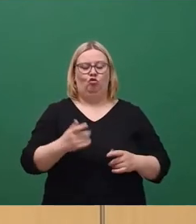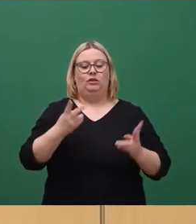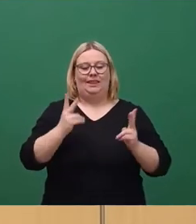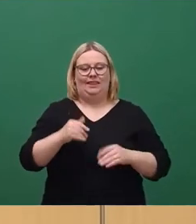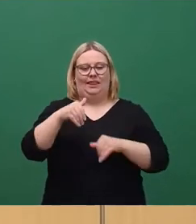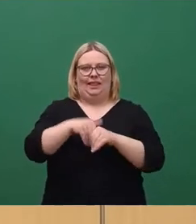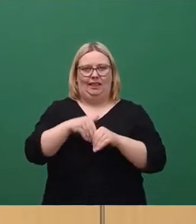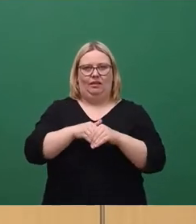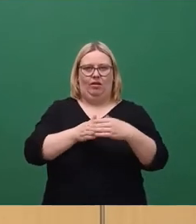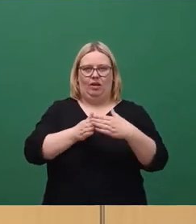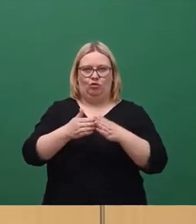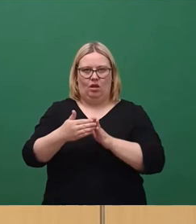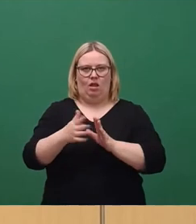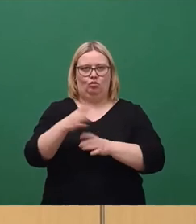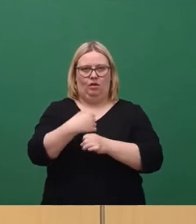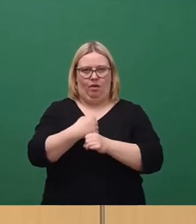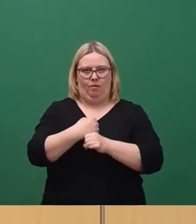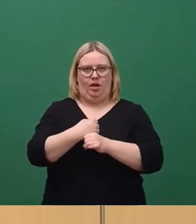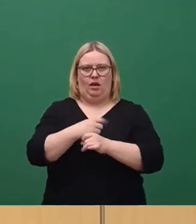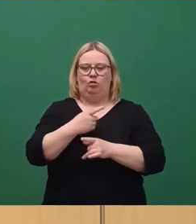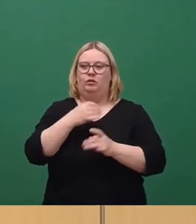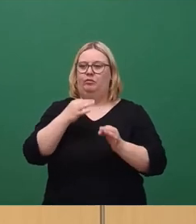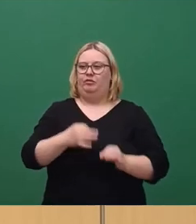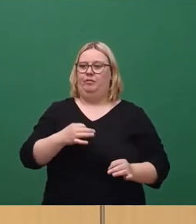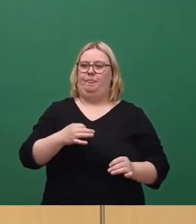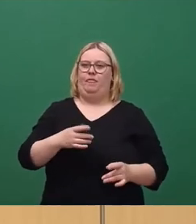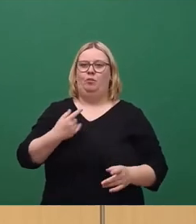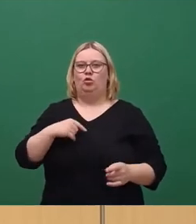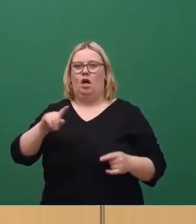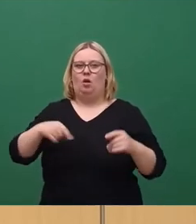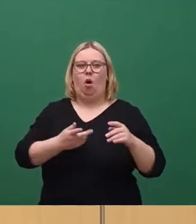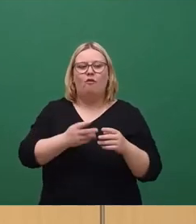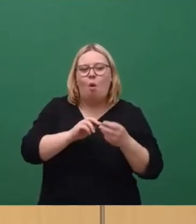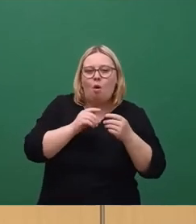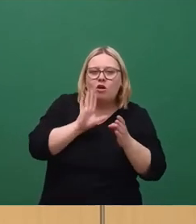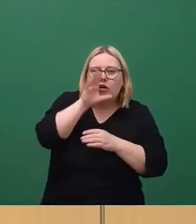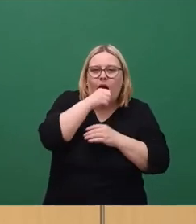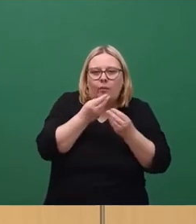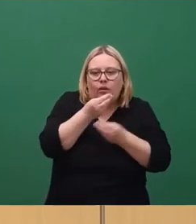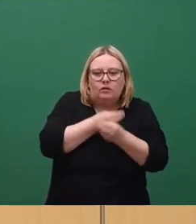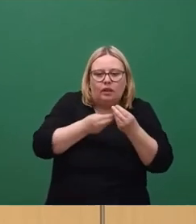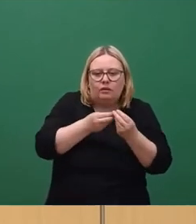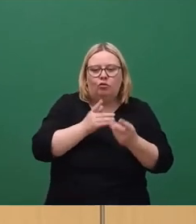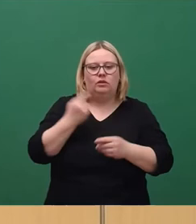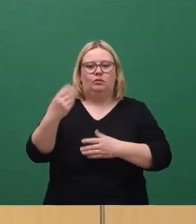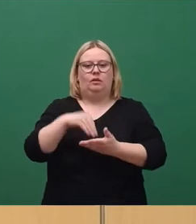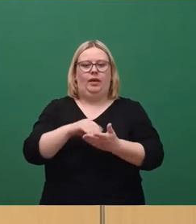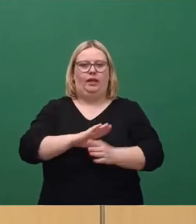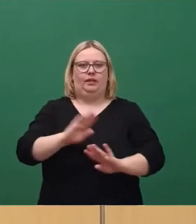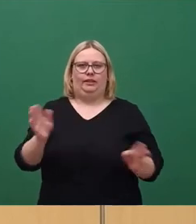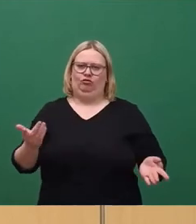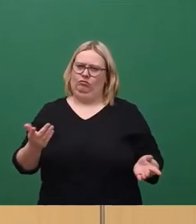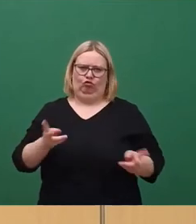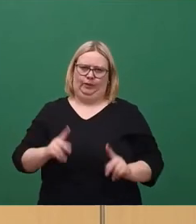Zusammenarbeit wird auch nicht plötzlich zur Hinterzimmerpolitik, nur weil man selbst nicht mehr mit am Tisch sitzt.